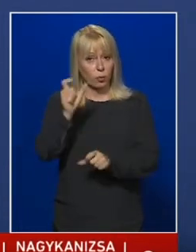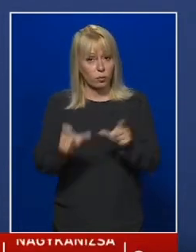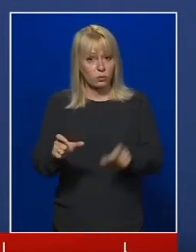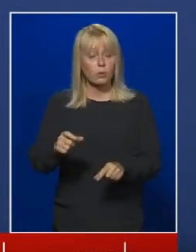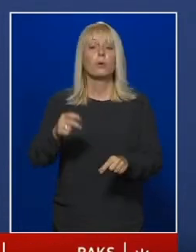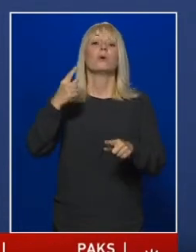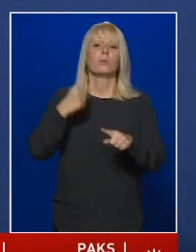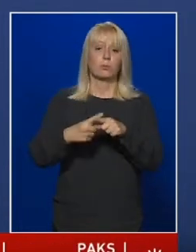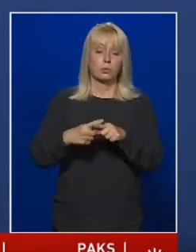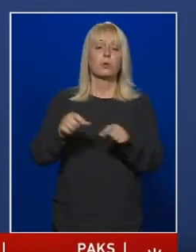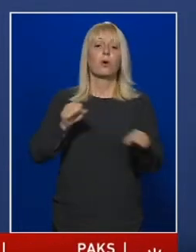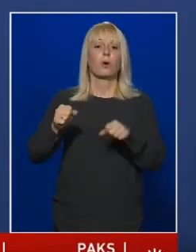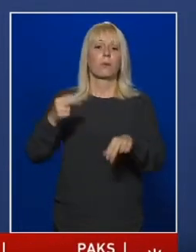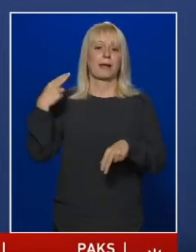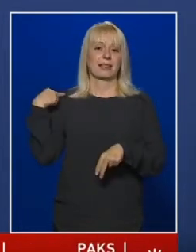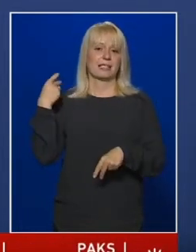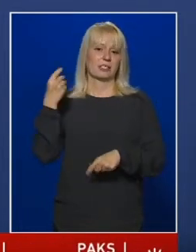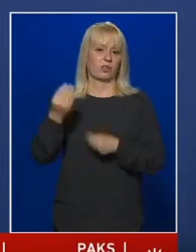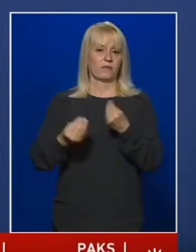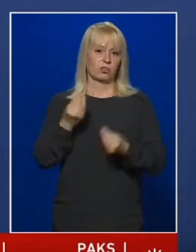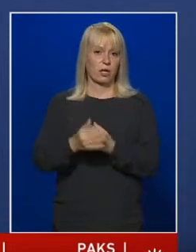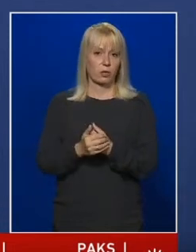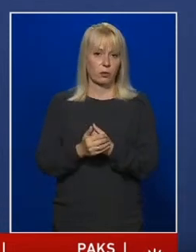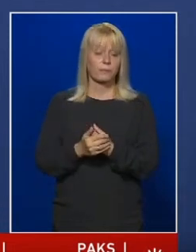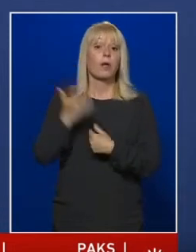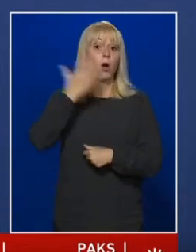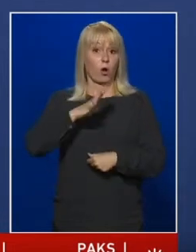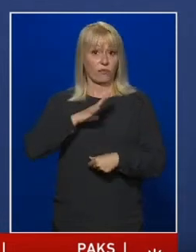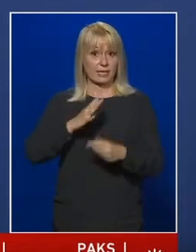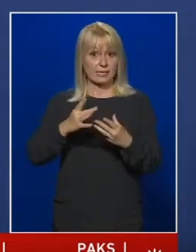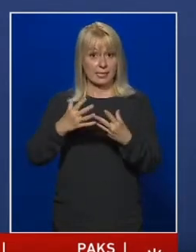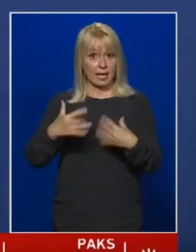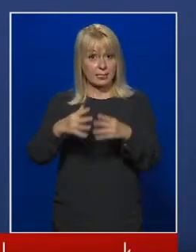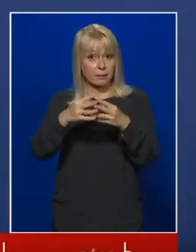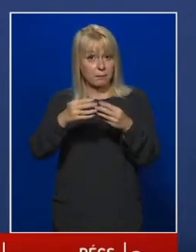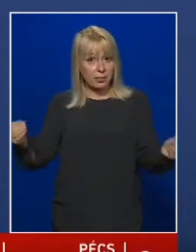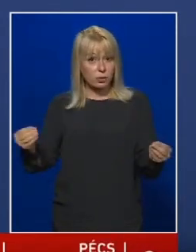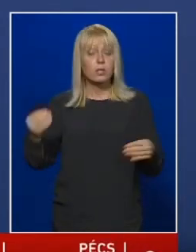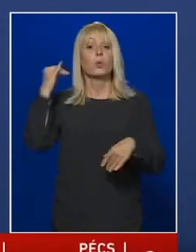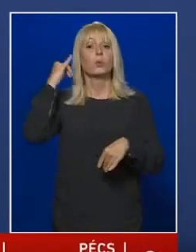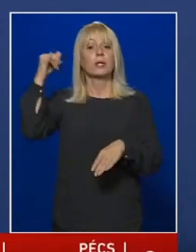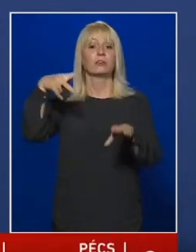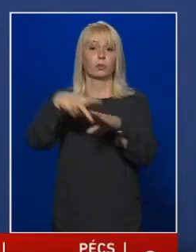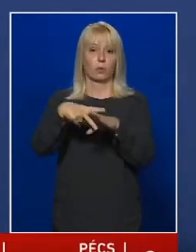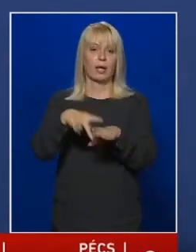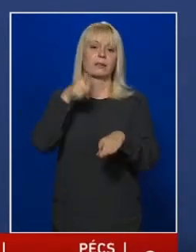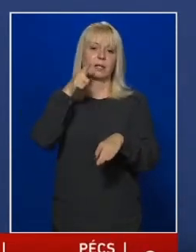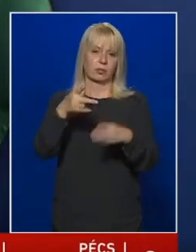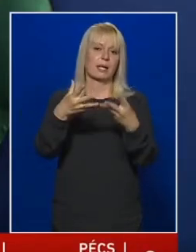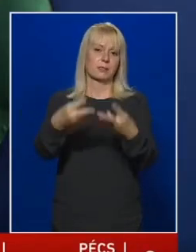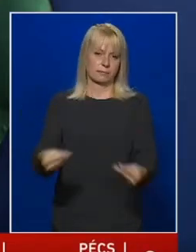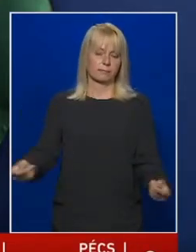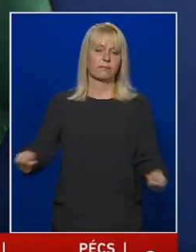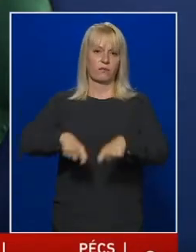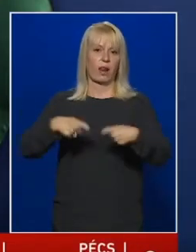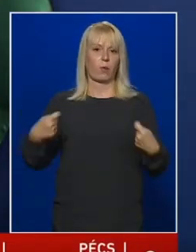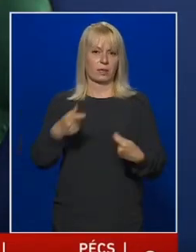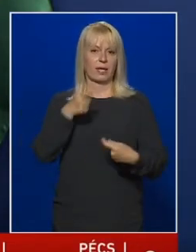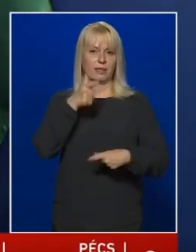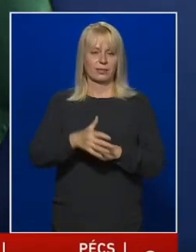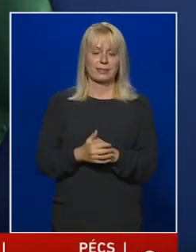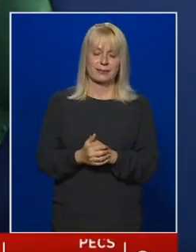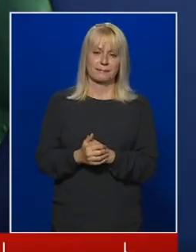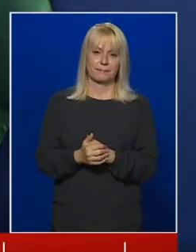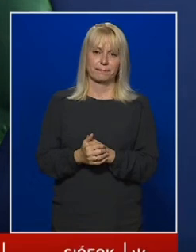valamint a kormánytisztviselők. A veszélyhelyzet megszűnését követően várhatóan az utatási korlátozás is feloldásra kerül. Az